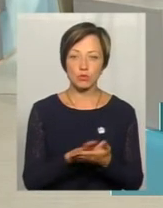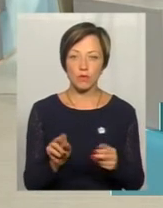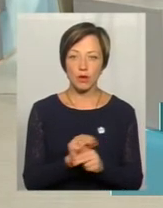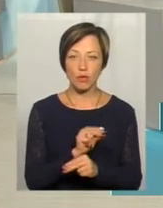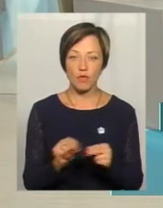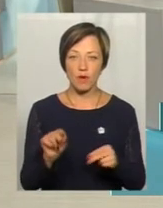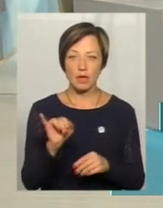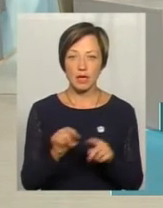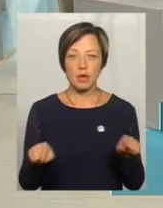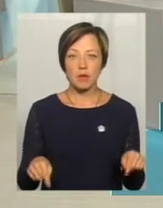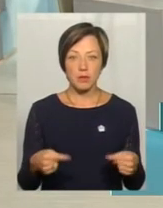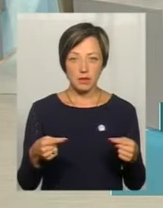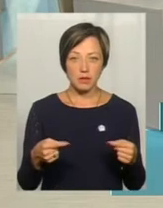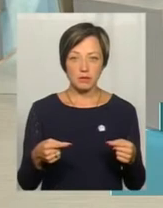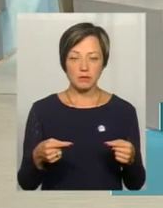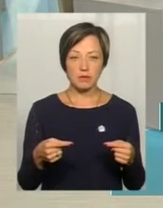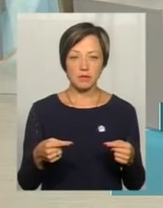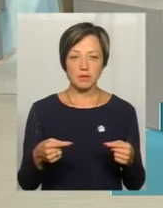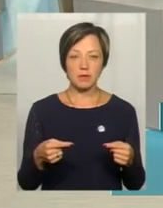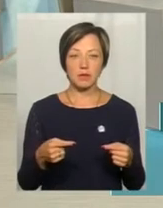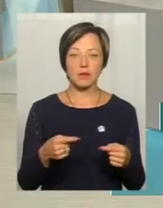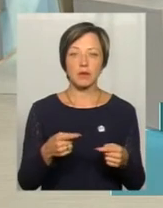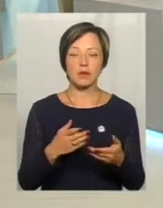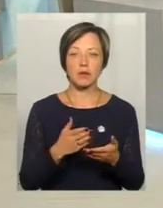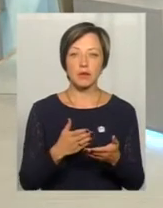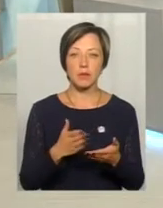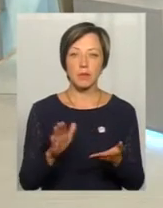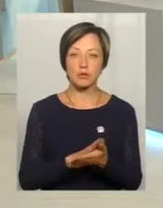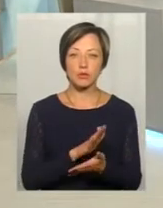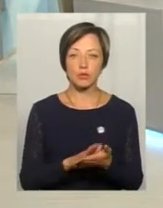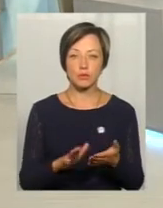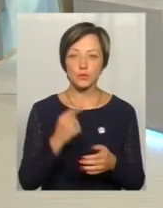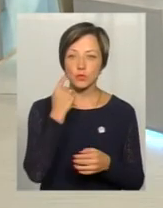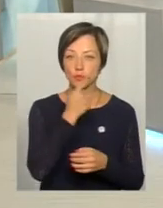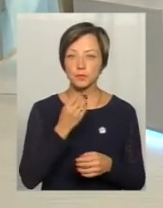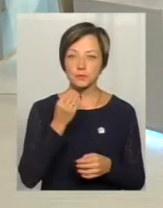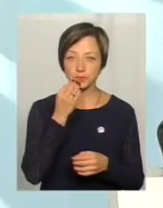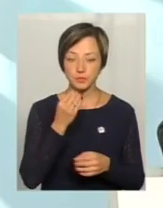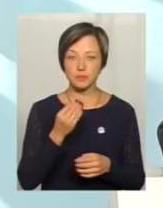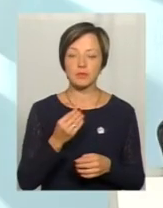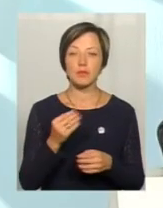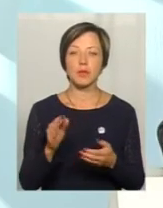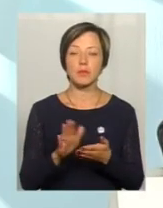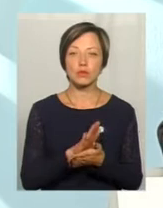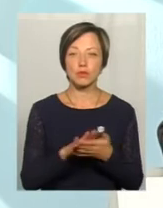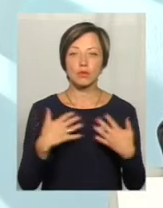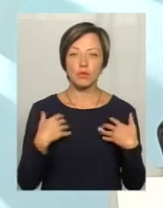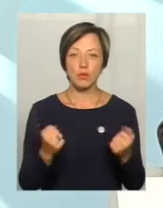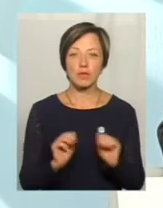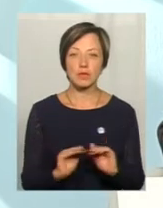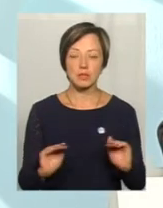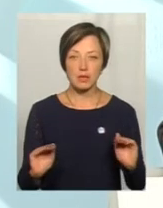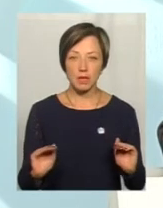лікування та реабілітація в госпіталі ветеранів, безкоштовне зубопротезування, безкоштовне оздоровлення дітей